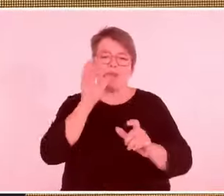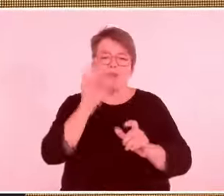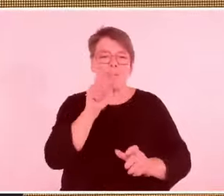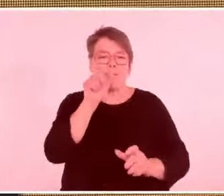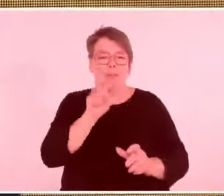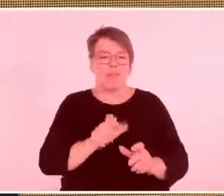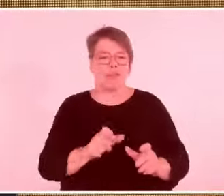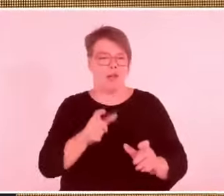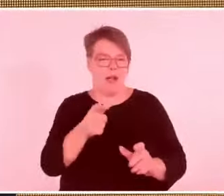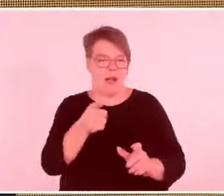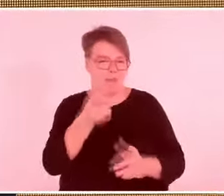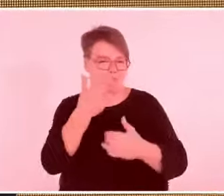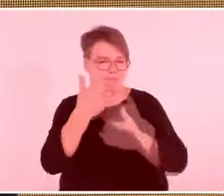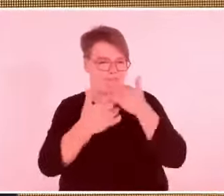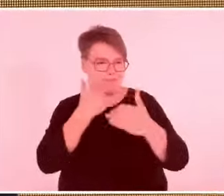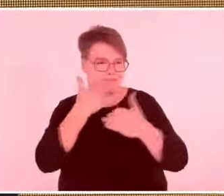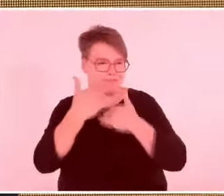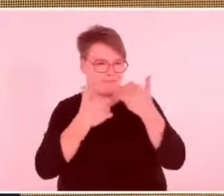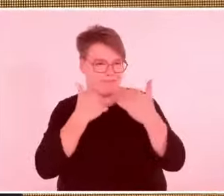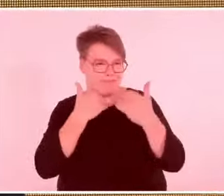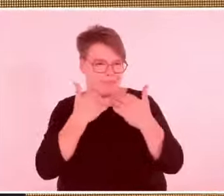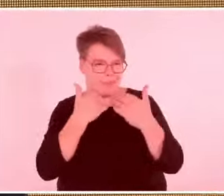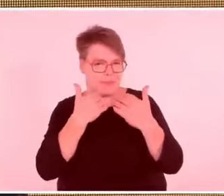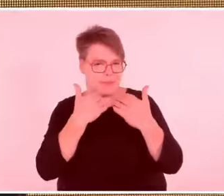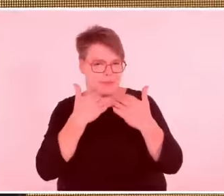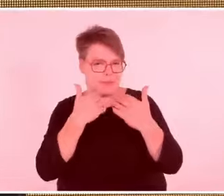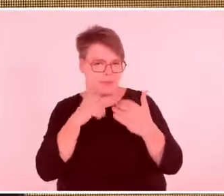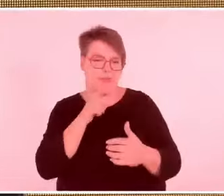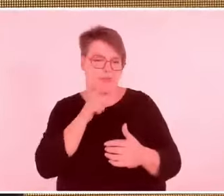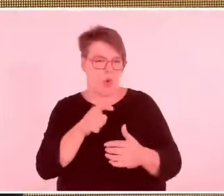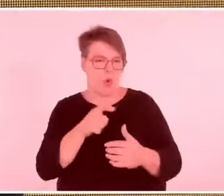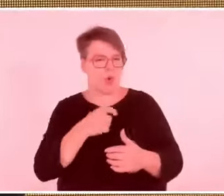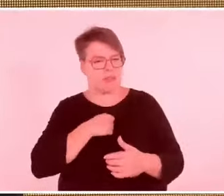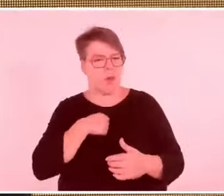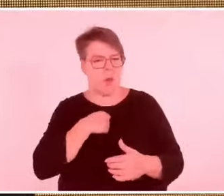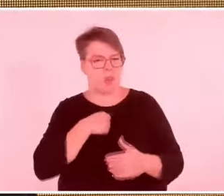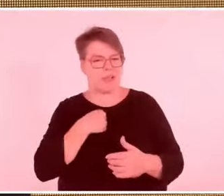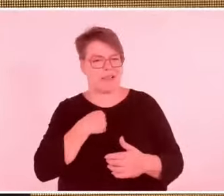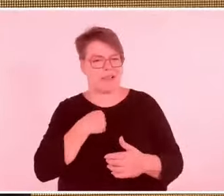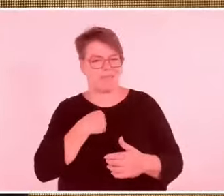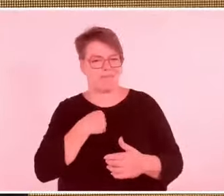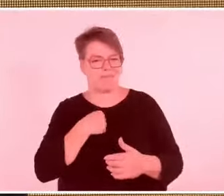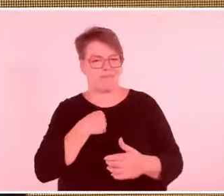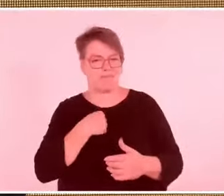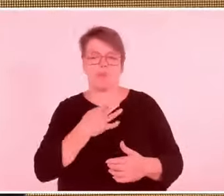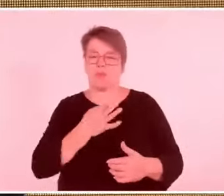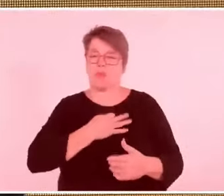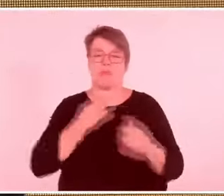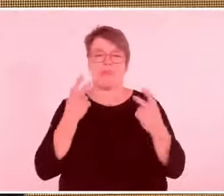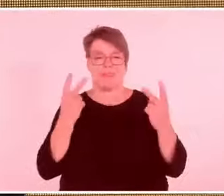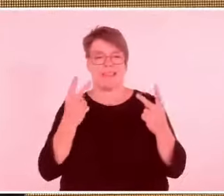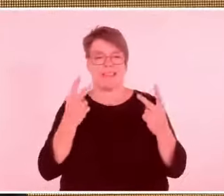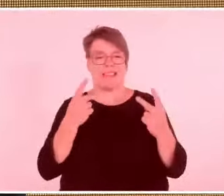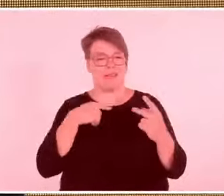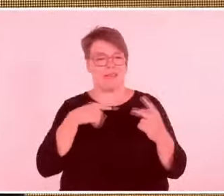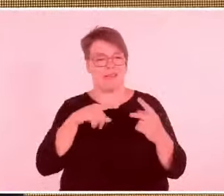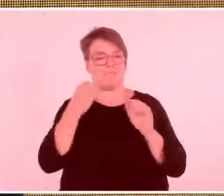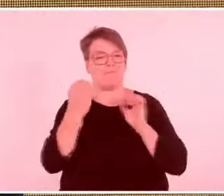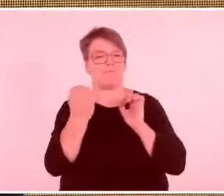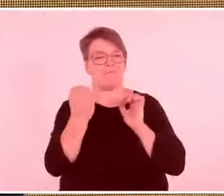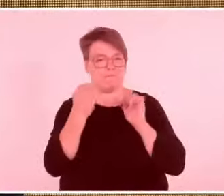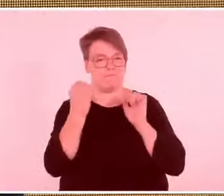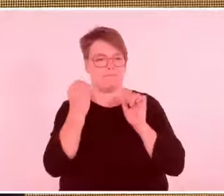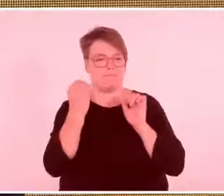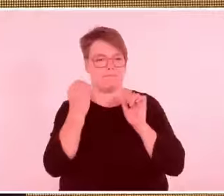froh, dass wir die Rede zu Ende gehört haben, auch wenn sie uns nicht gefallen mag, auch wenn wir sie vielleicht sogar verurteilen. Es ist wichtig, dass wir uns